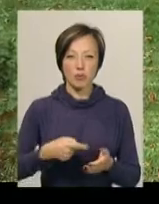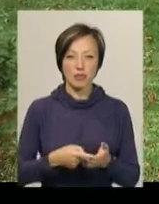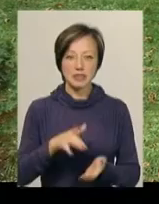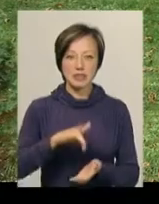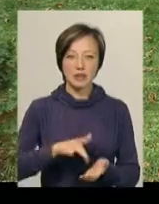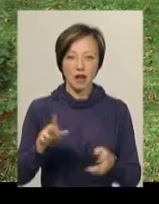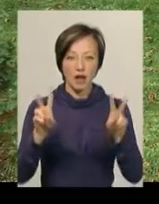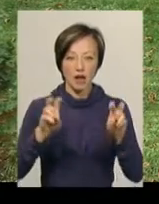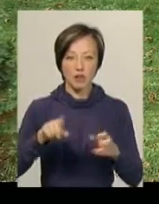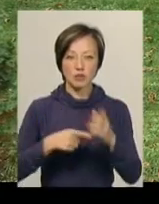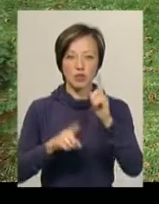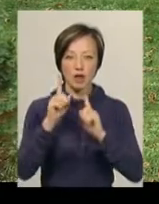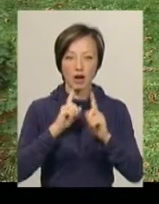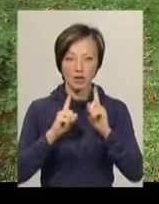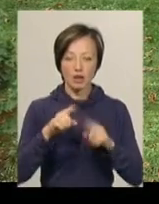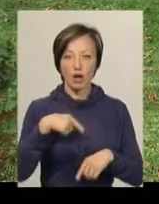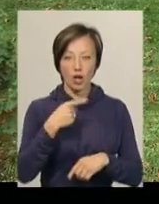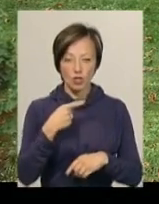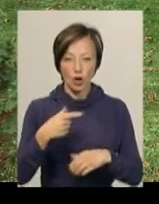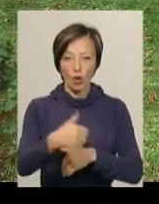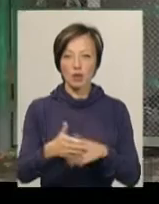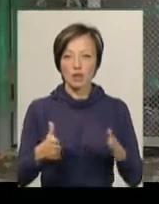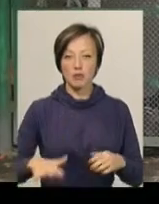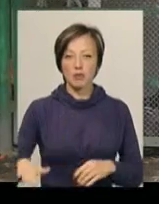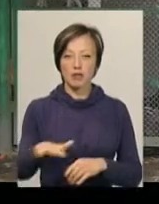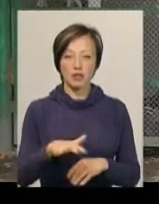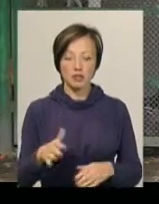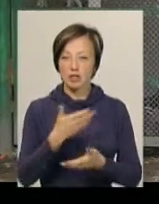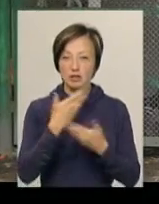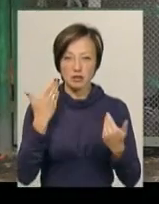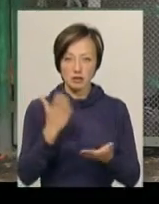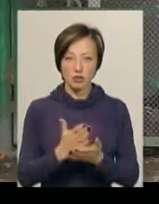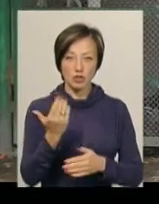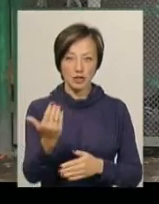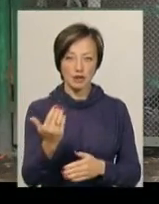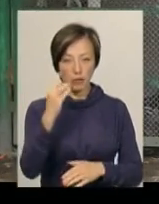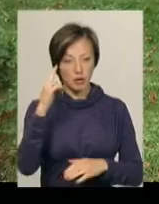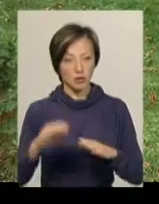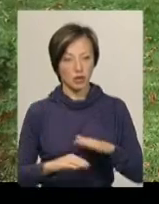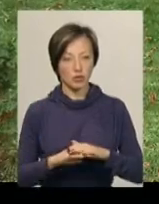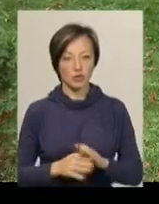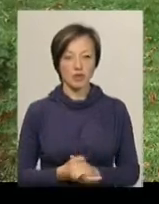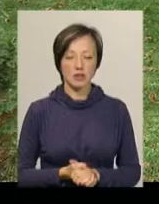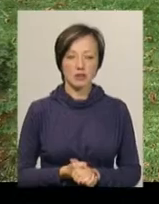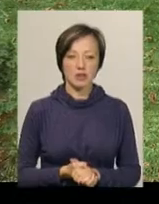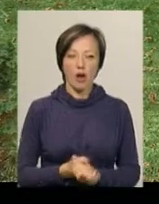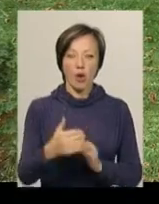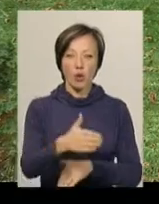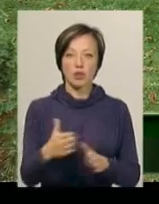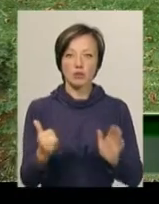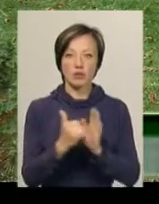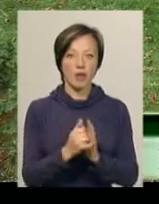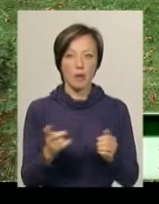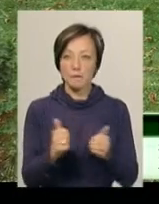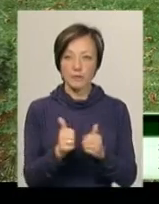«Центральна» Хмельницької міської ради Раїса Бондар каже, контейнерний майданчик не знаходиться у їхньому підпорядкуванні. Контейнери встановлені не